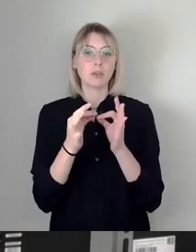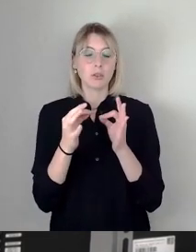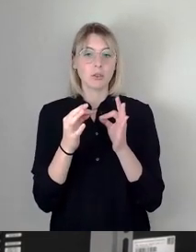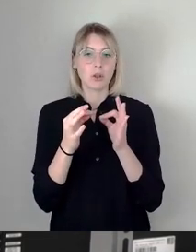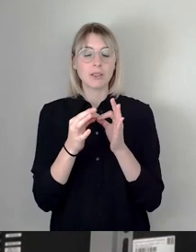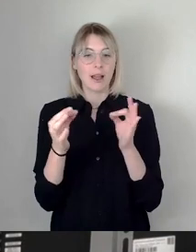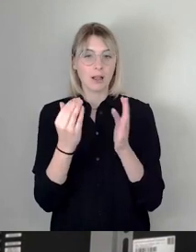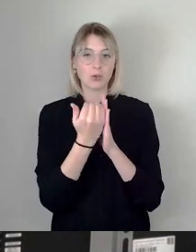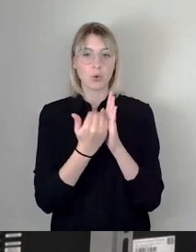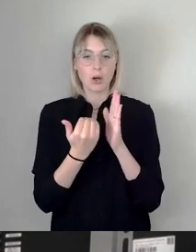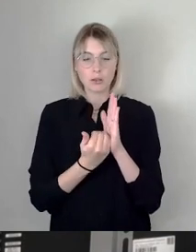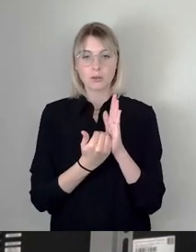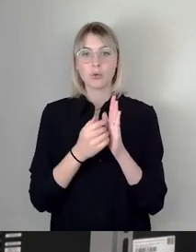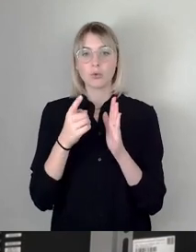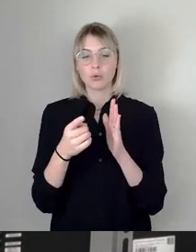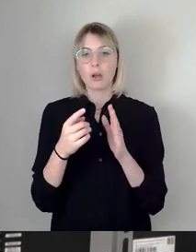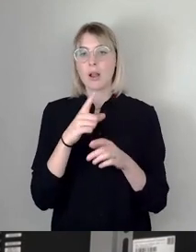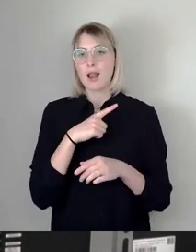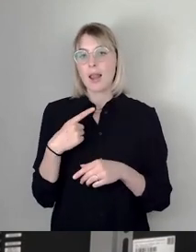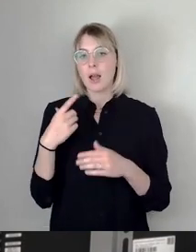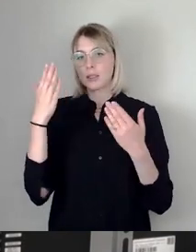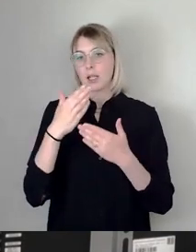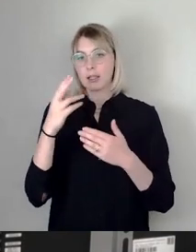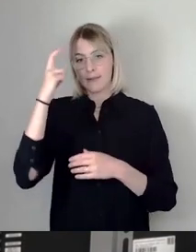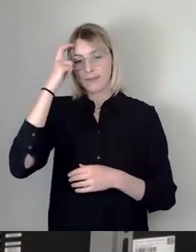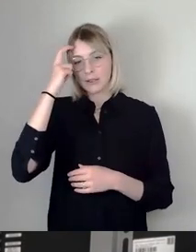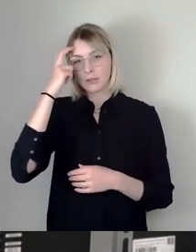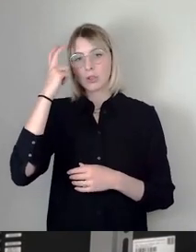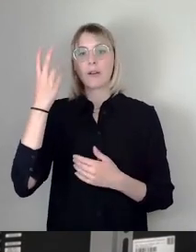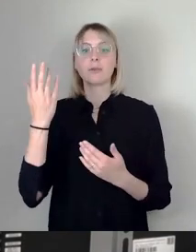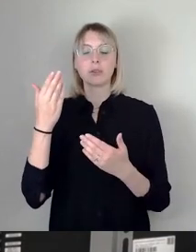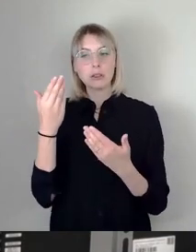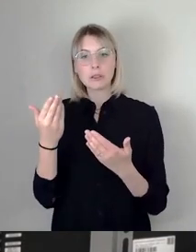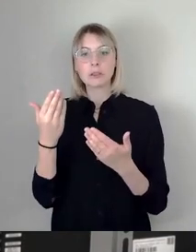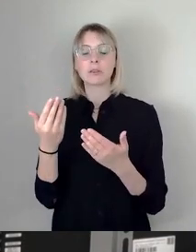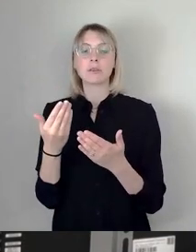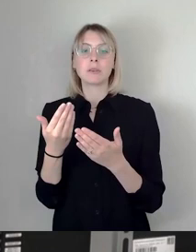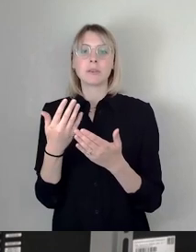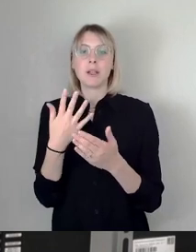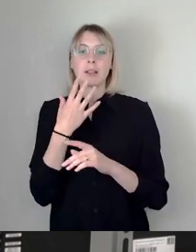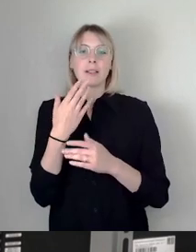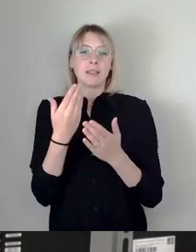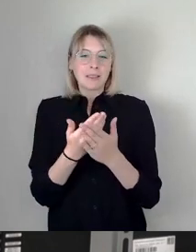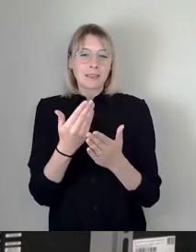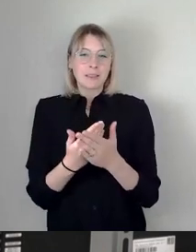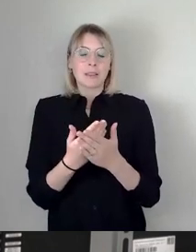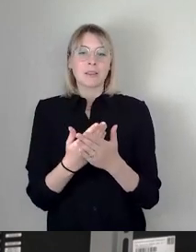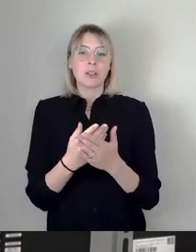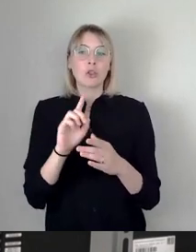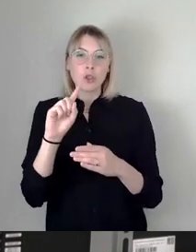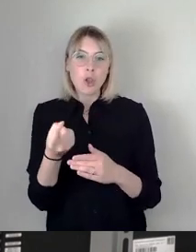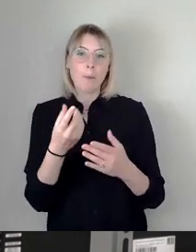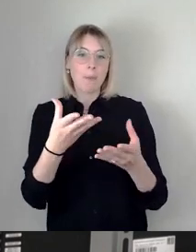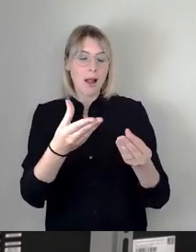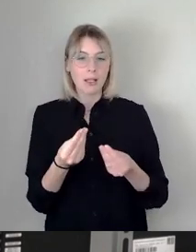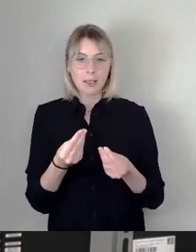zuletzt im Eröffnungsspiel der Europameisterschaft bewusst darauf verzichtet, sie alle noch einmal so einzuladen, wie sie es